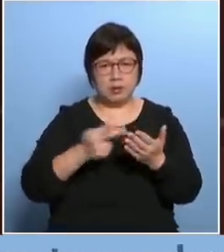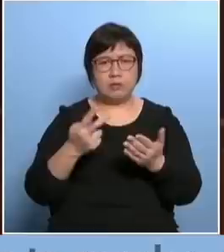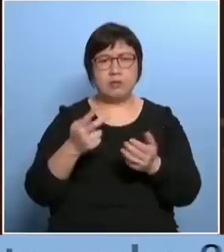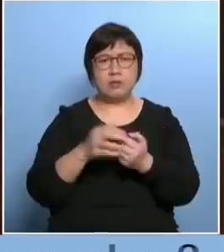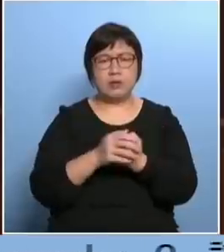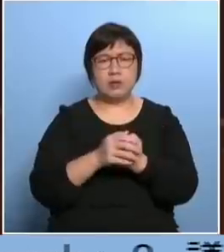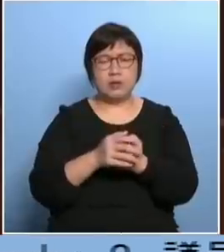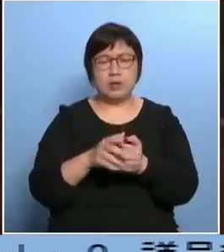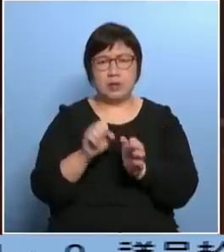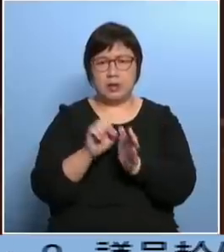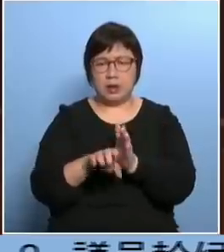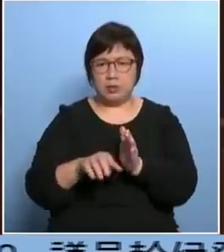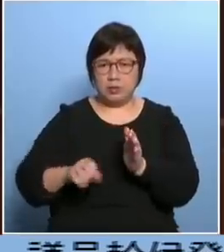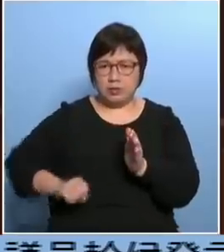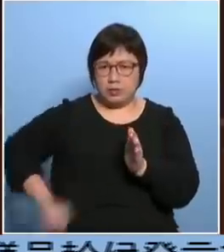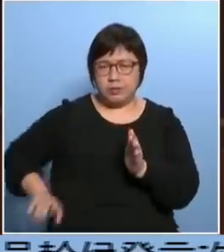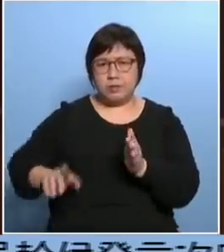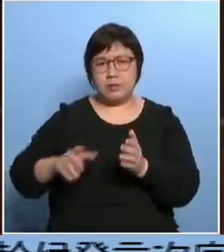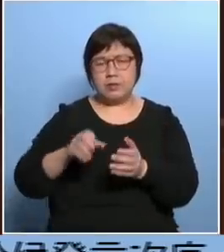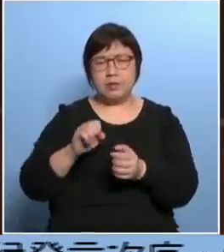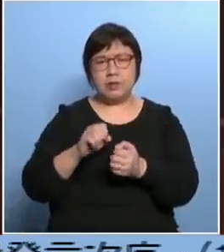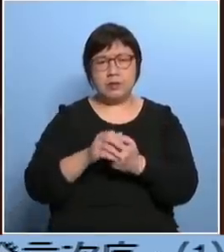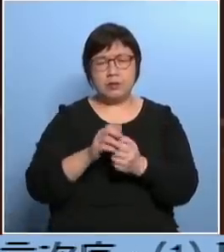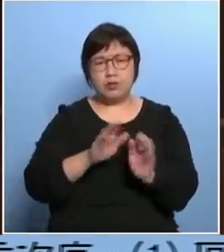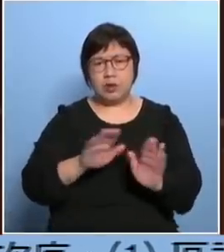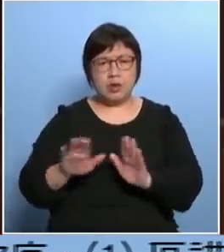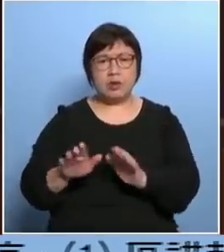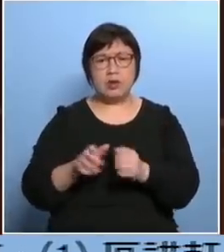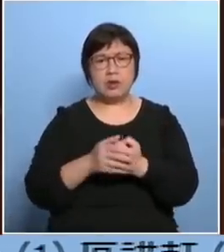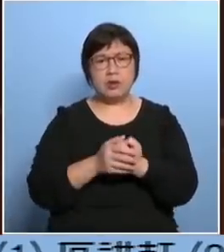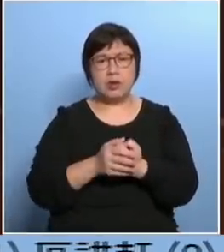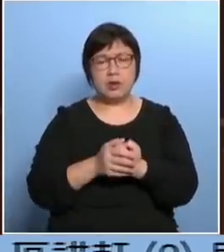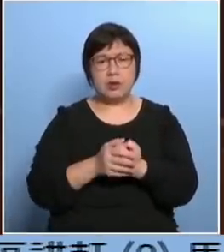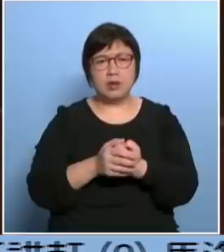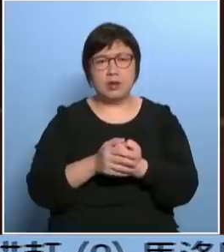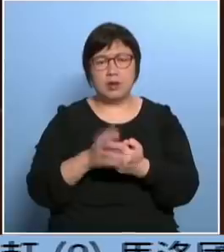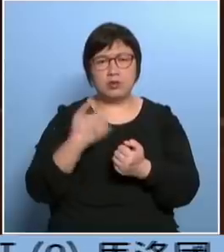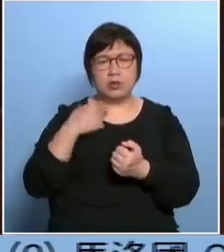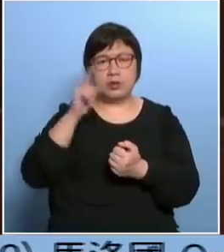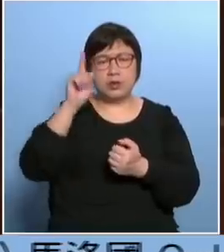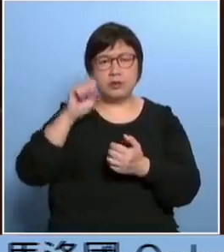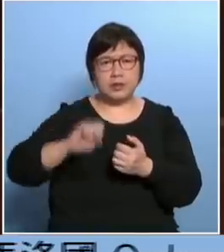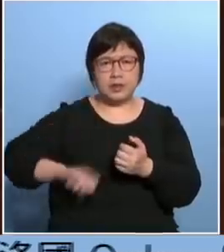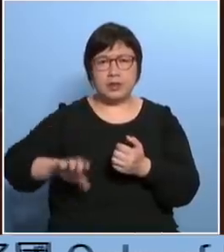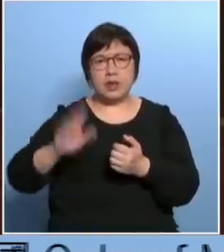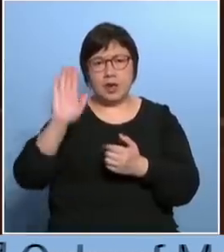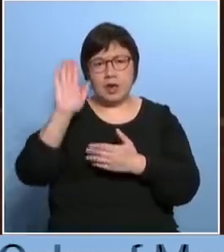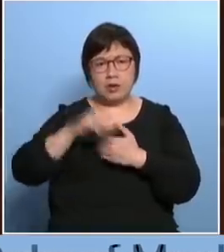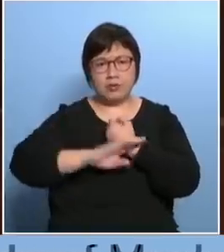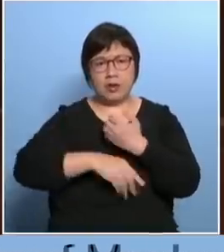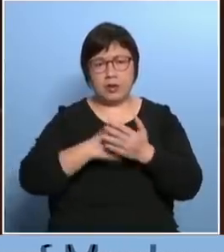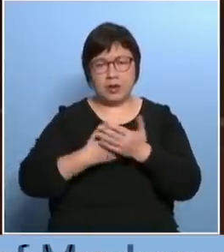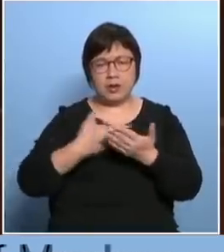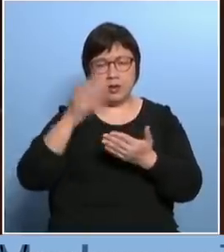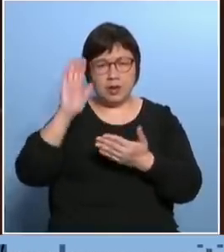处理这个黑洞呢如果你说不是上次不见了选民登记冊那个就是之后的这个条例之